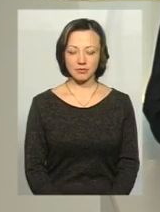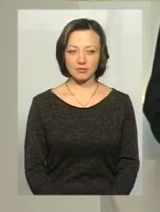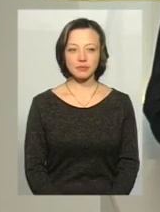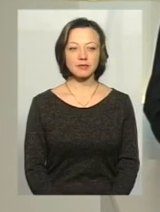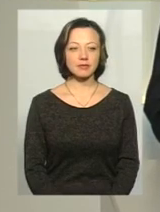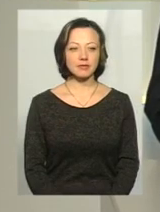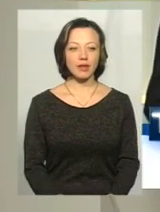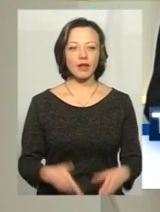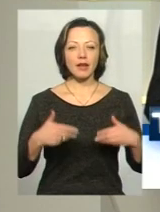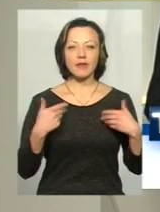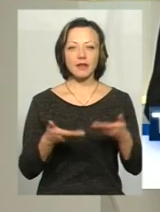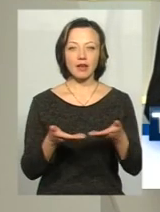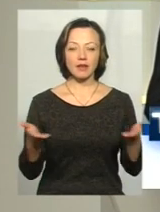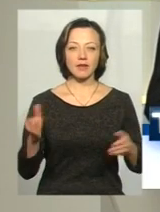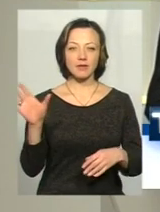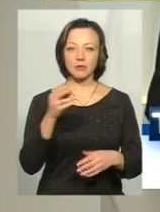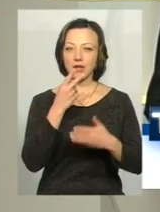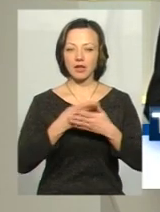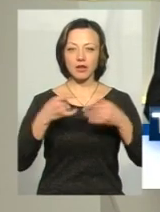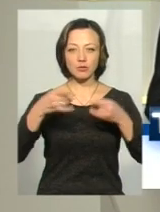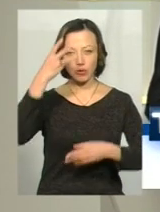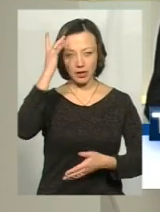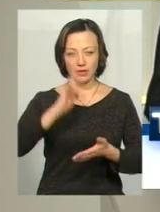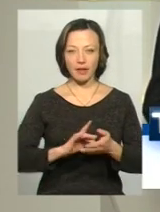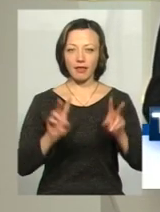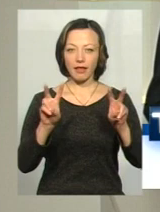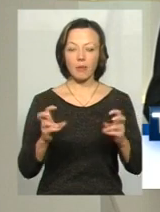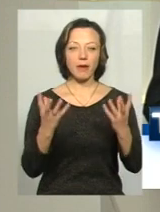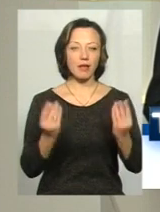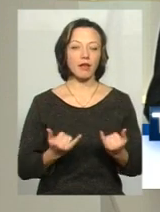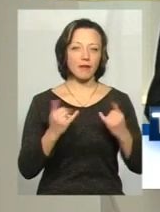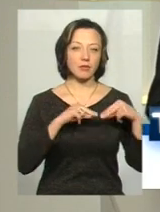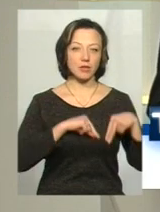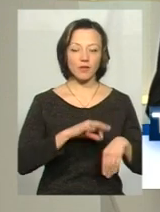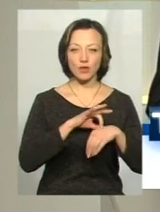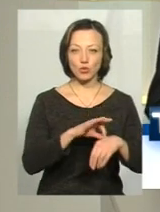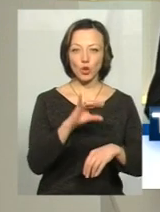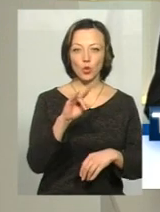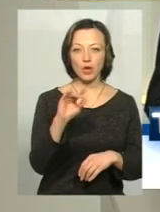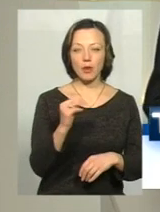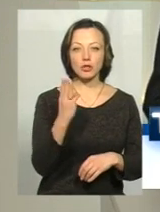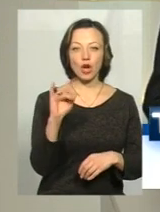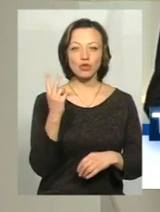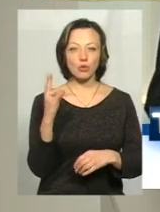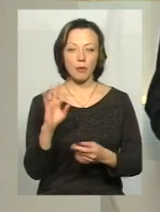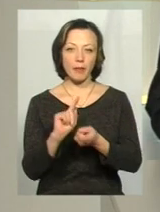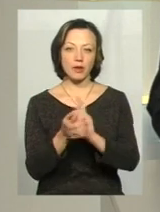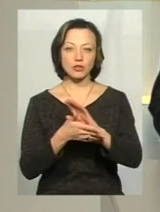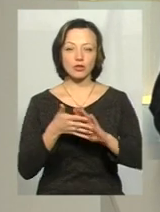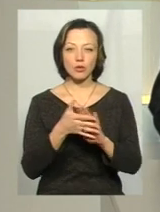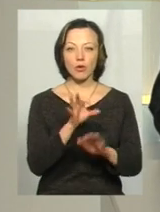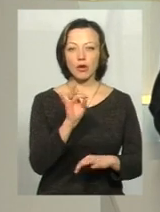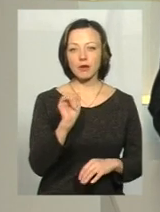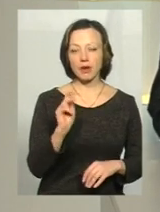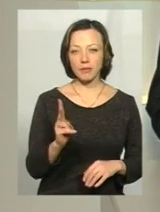Мої вітання усім телеглядачам Поділляцентр. В ефірі тема дня. Сьогодні для вас у студії працює ведуча юна мітражко, переклад на мову